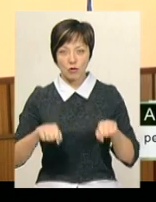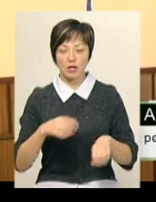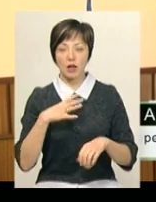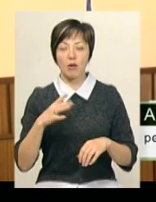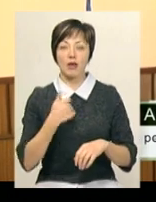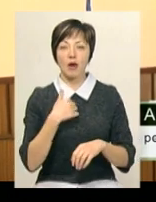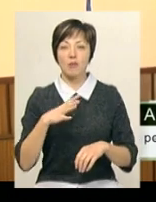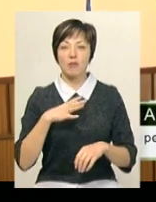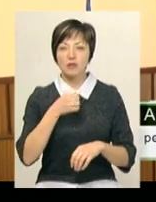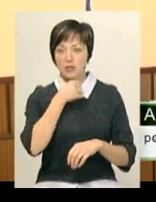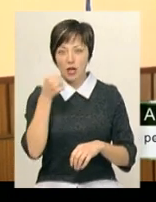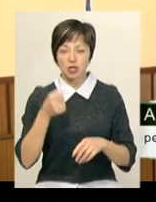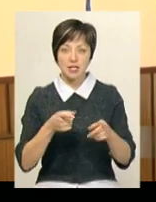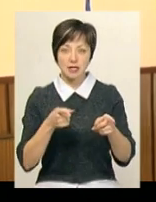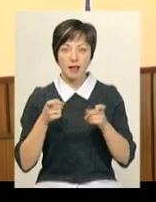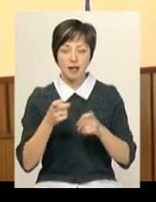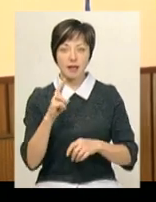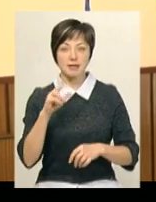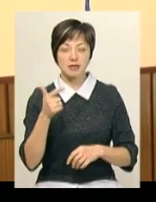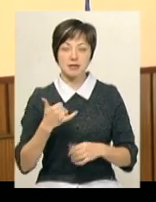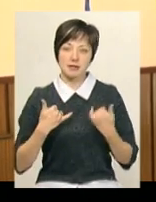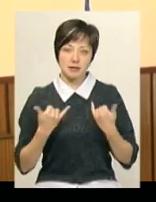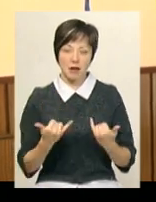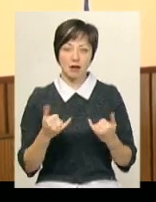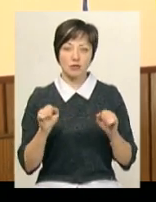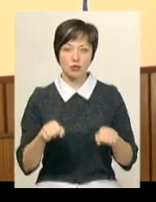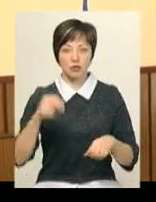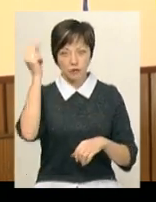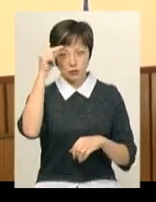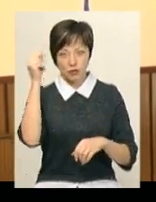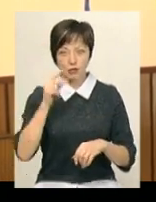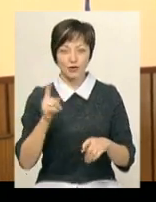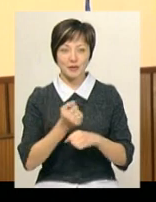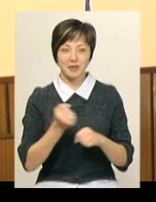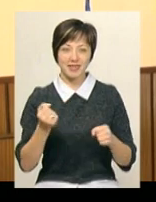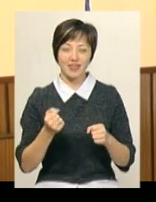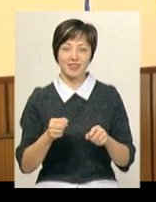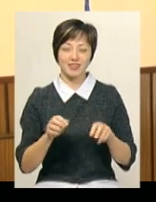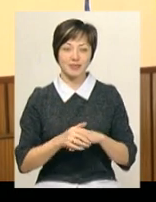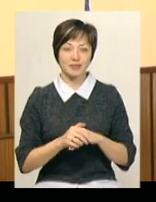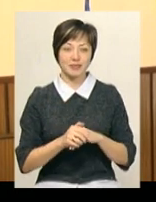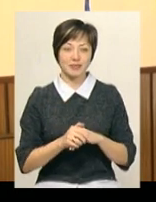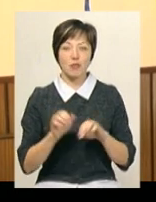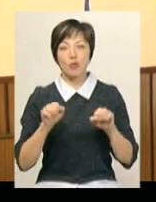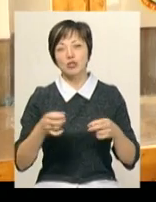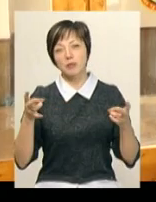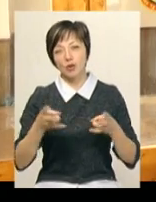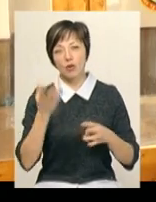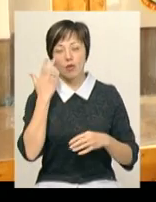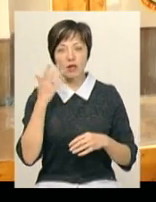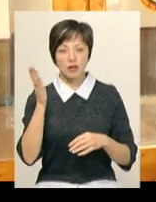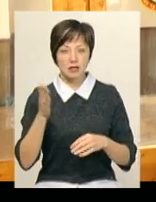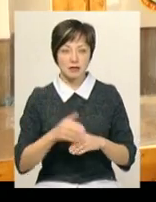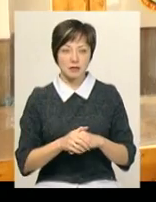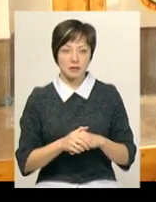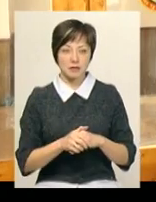спеціальності старший стрілець. Зараз можу навчитися щось підірвати. Може пригодиться колись. У нас сьогодні